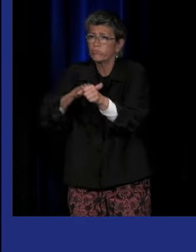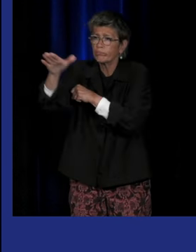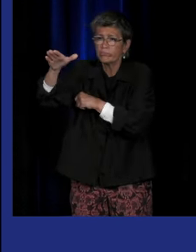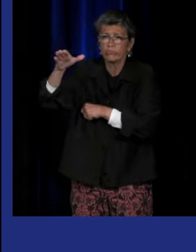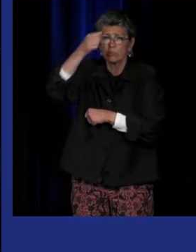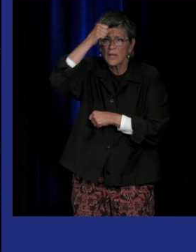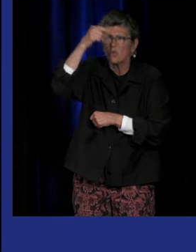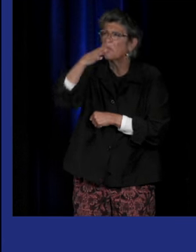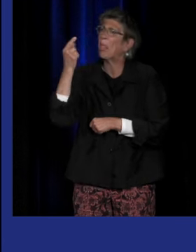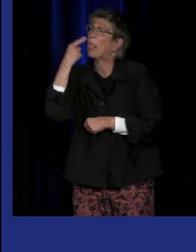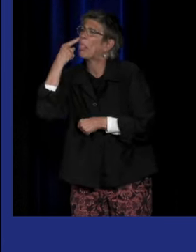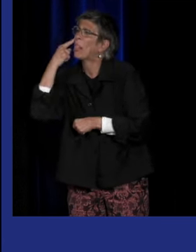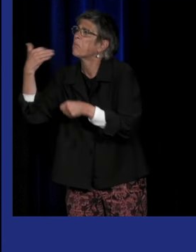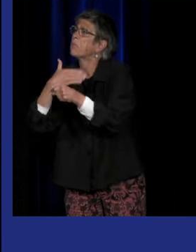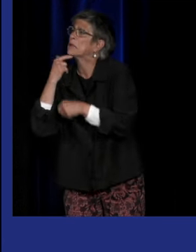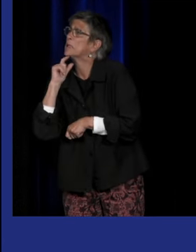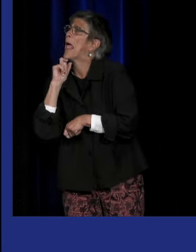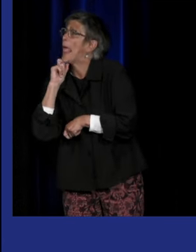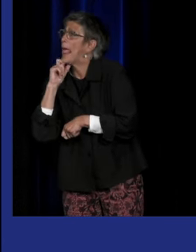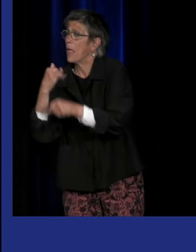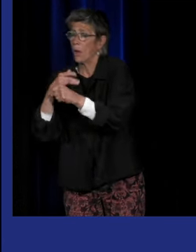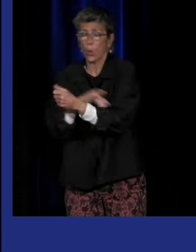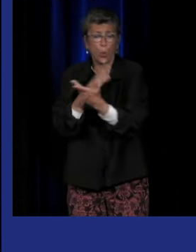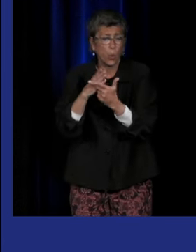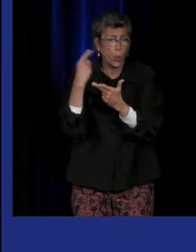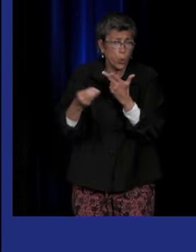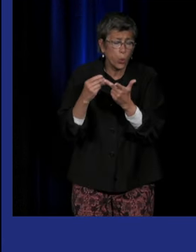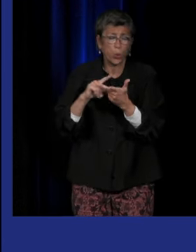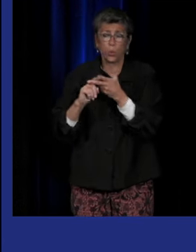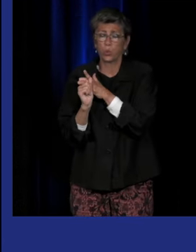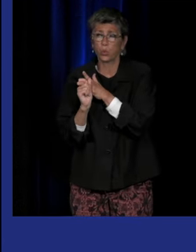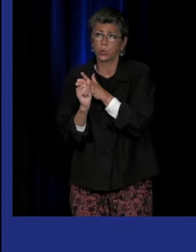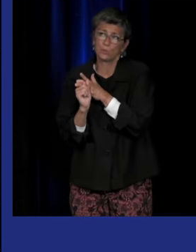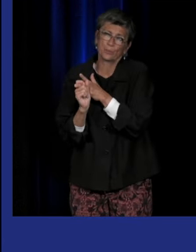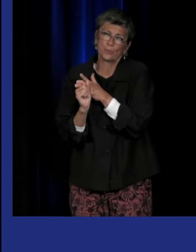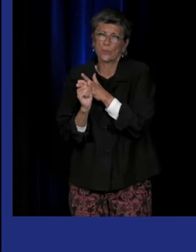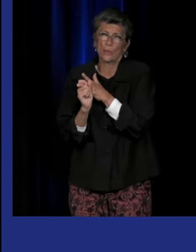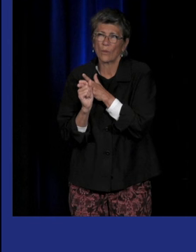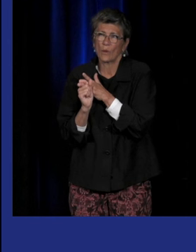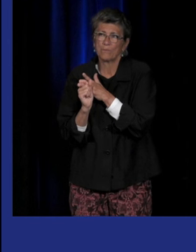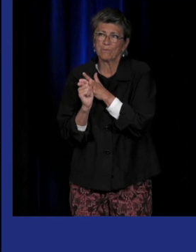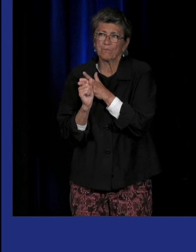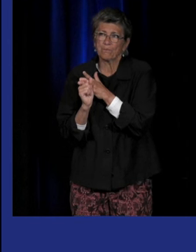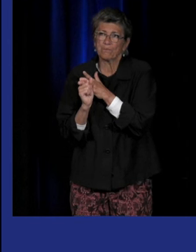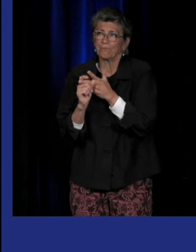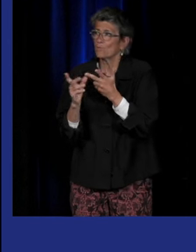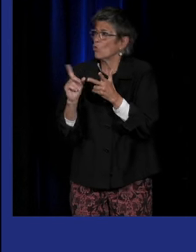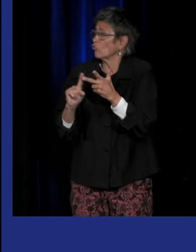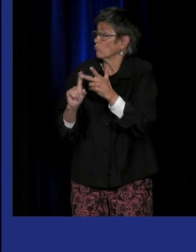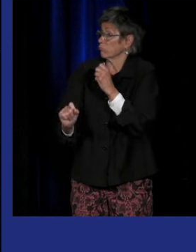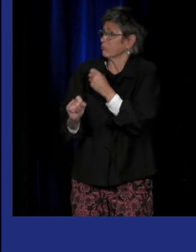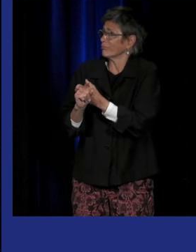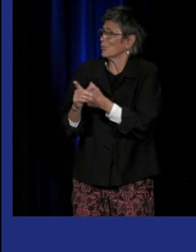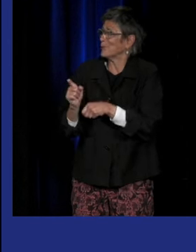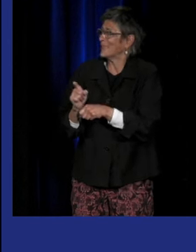Etats-Unis voir qu'est-ce qui s'est passé là-bas et aussi des pratiques qui n'est pas qui n'est pas courant mais